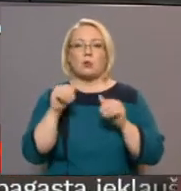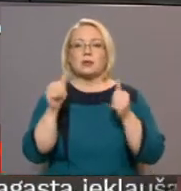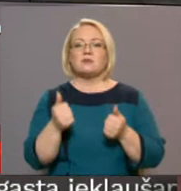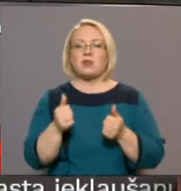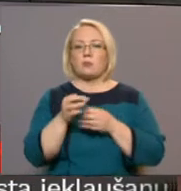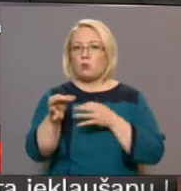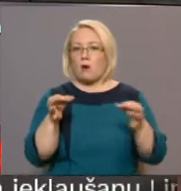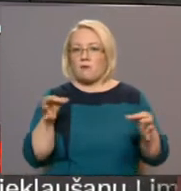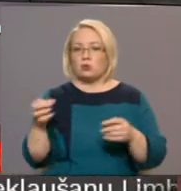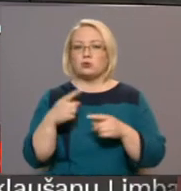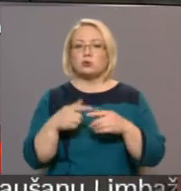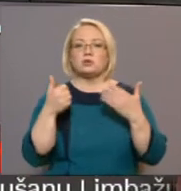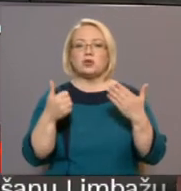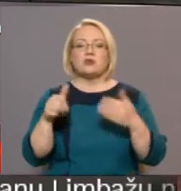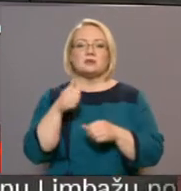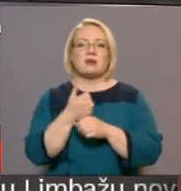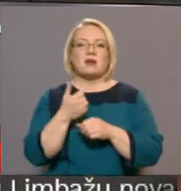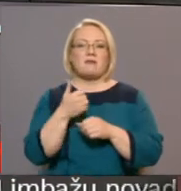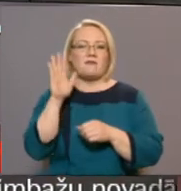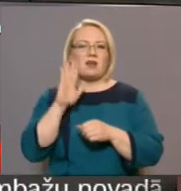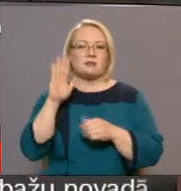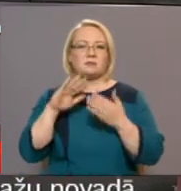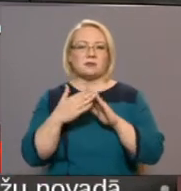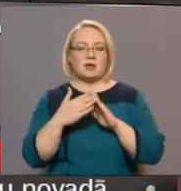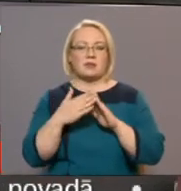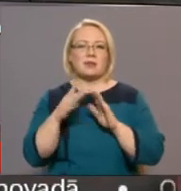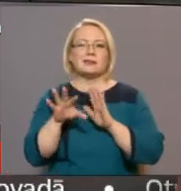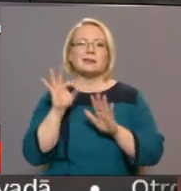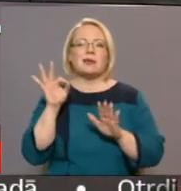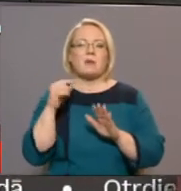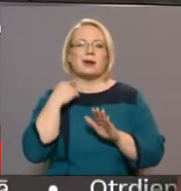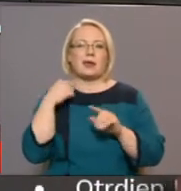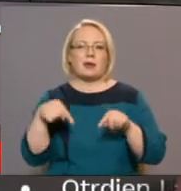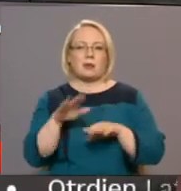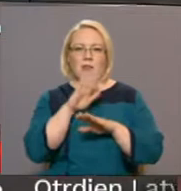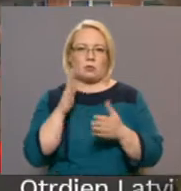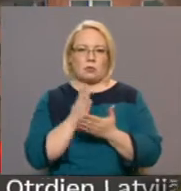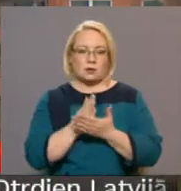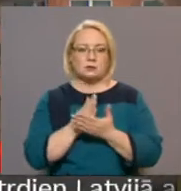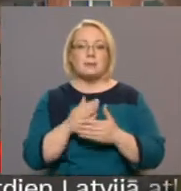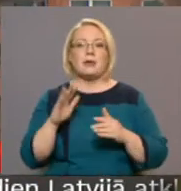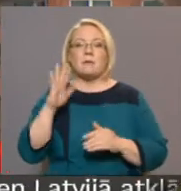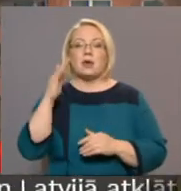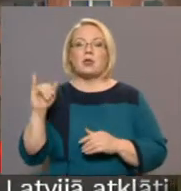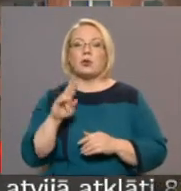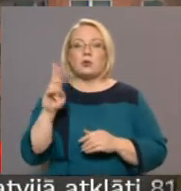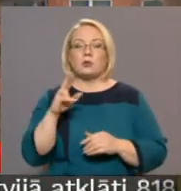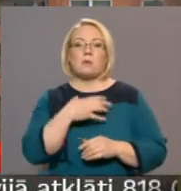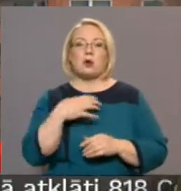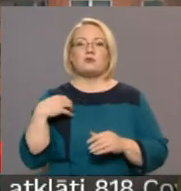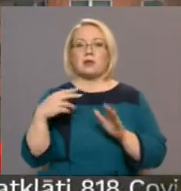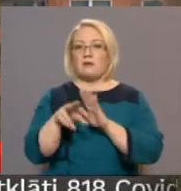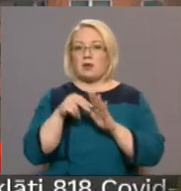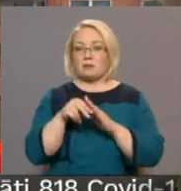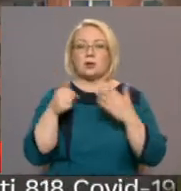novados un sešās valstpilsētās, izņemot Rīgu. Turpina Madara Līcīte. 5. jūniju pašvaldību vēlēšanās